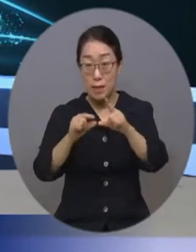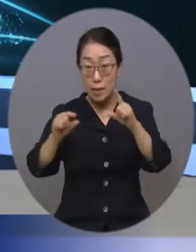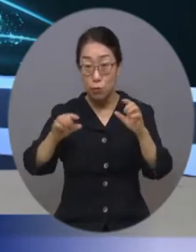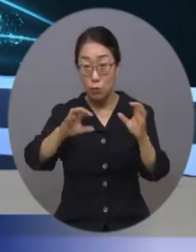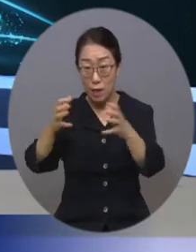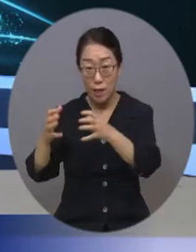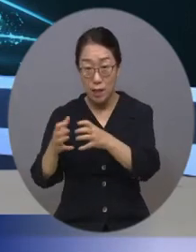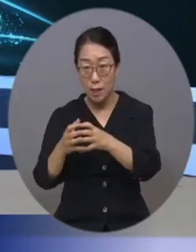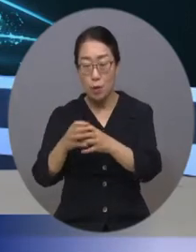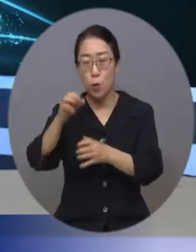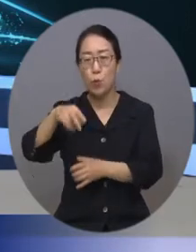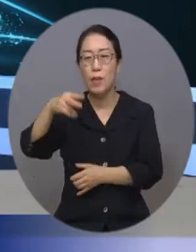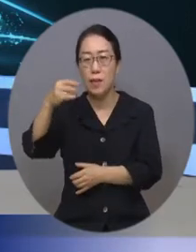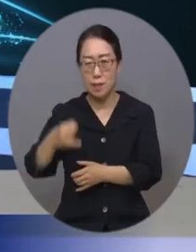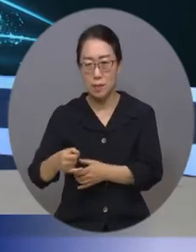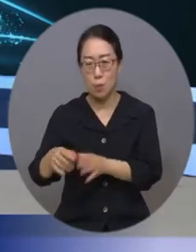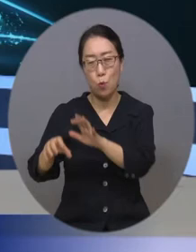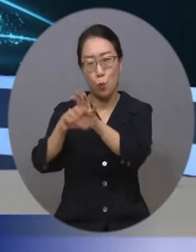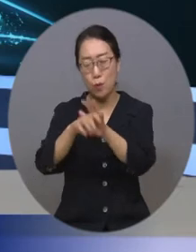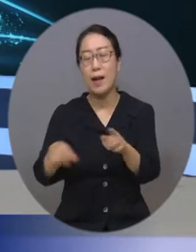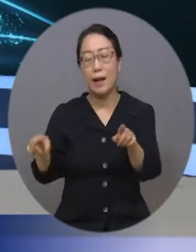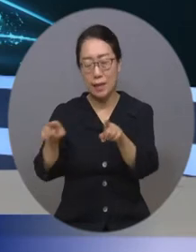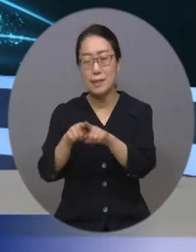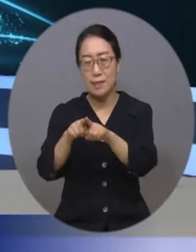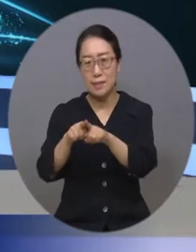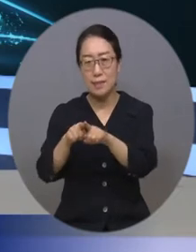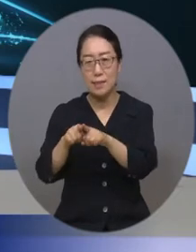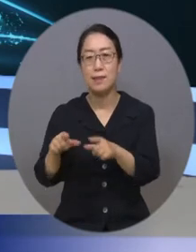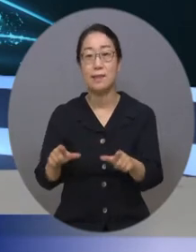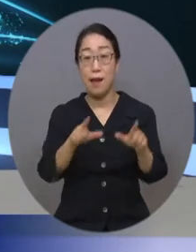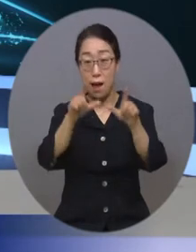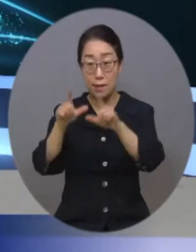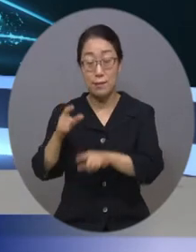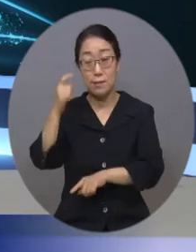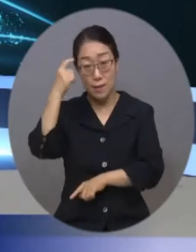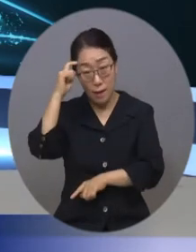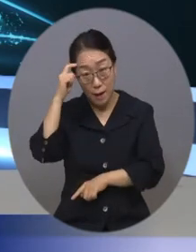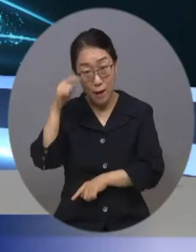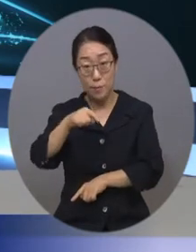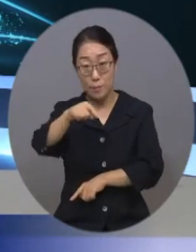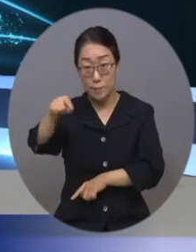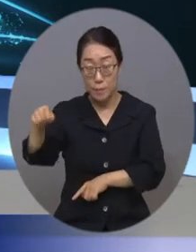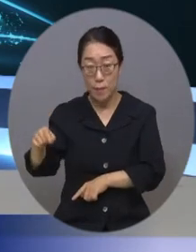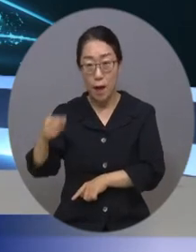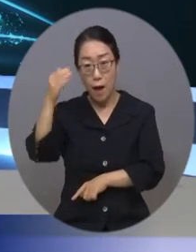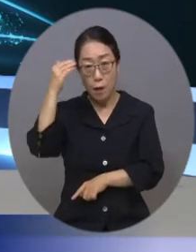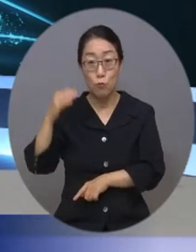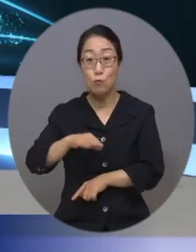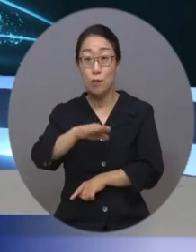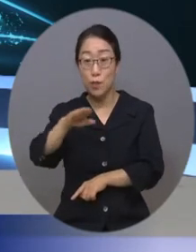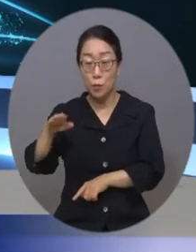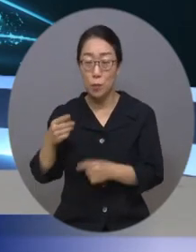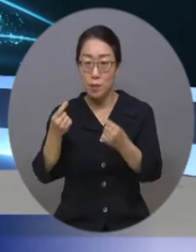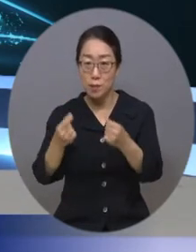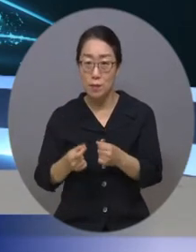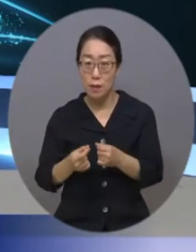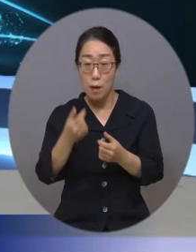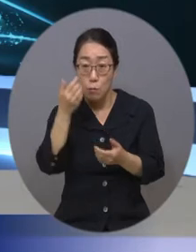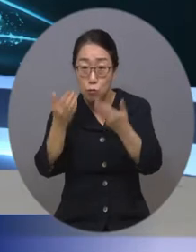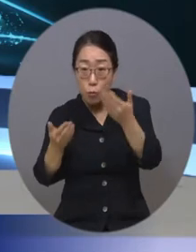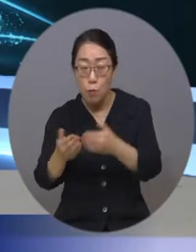위드 코로나를 선언하기도 했는데요. 우리나라도 백신 접종에 박차를 가하고 있는 가운데 리얼미터 조사 결과